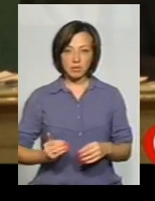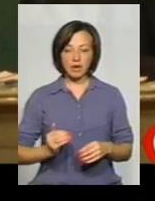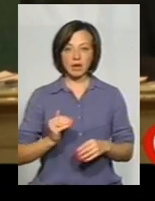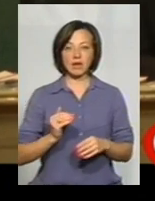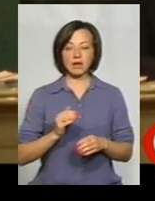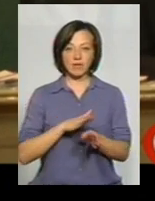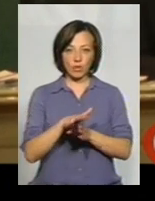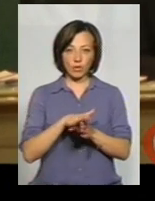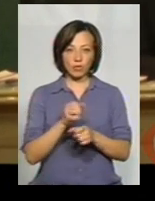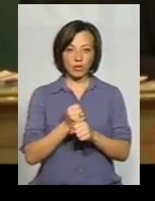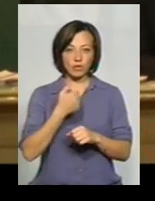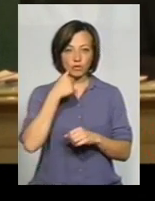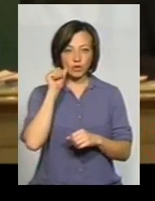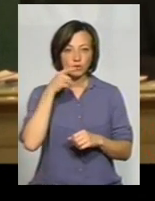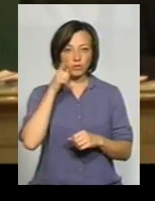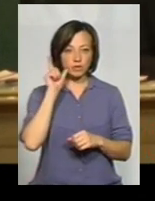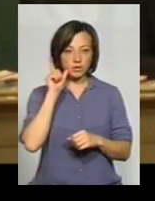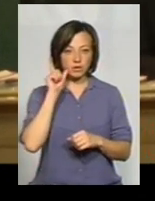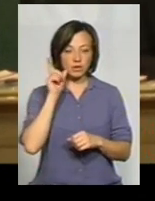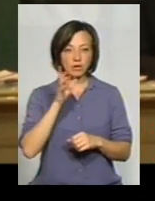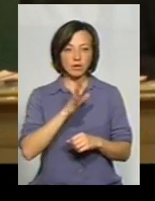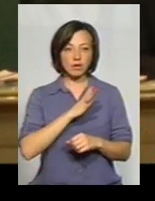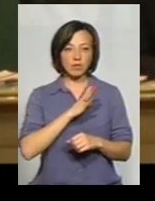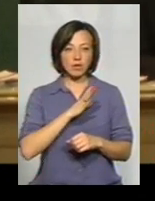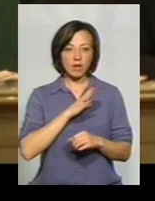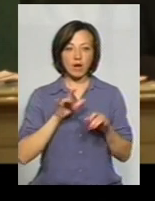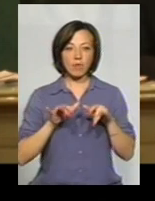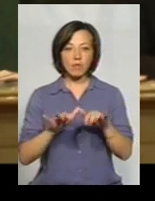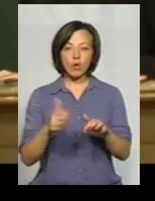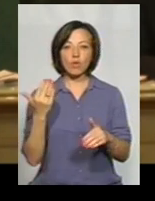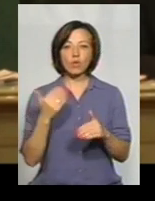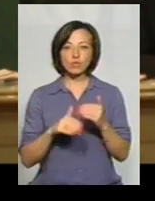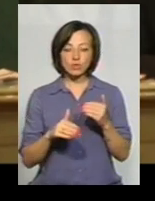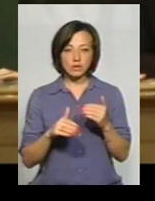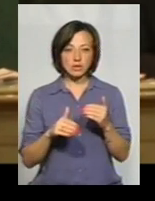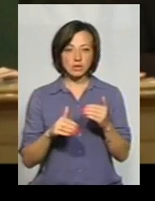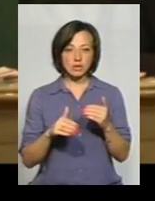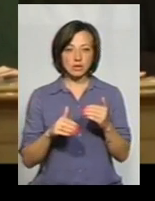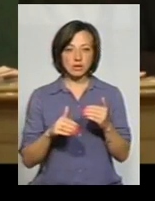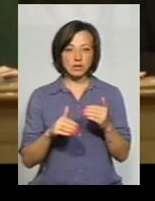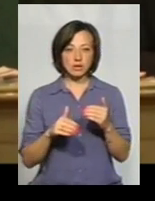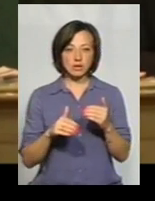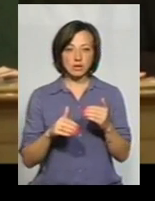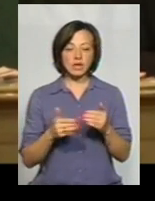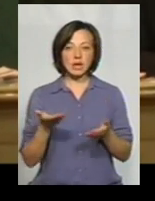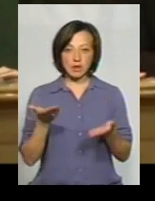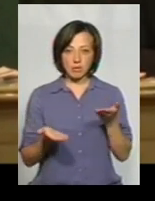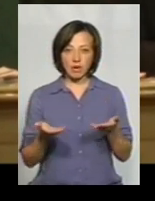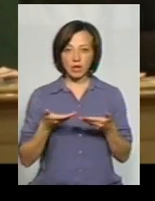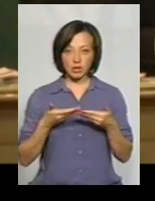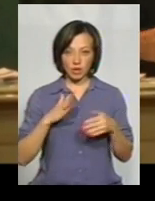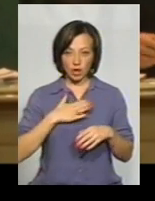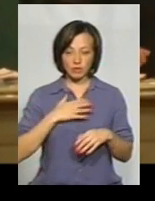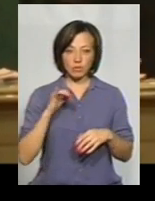вчора чи позавчора була турецька компанія, то я вже відбував, хіба наші парвани,